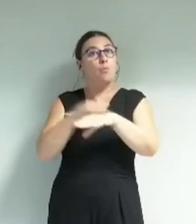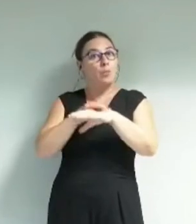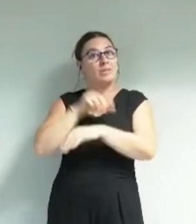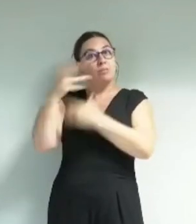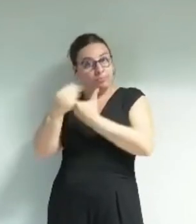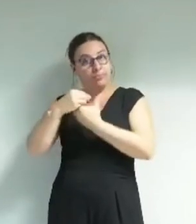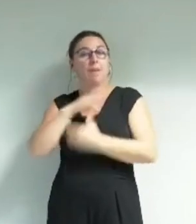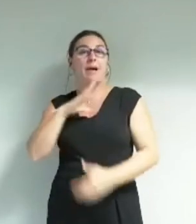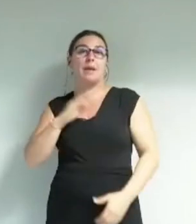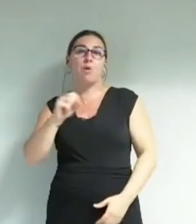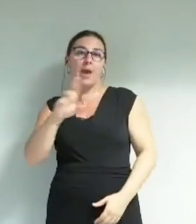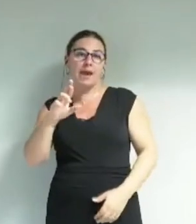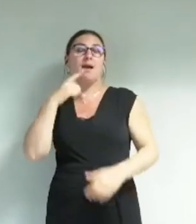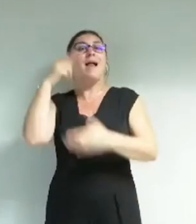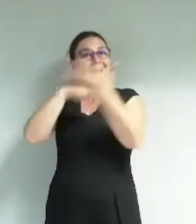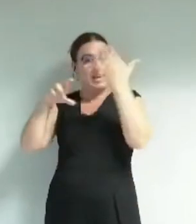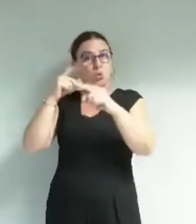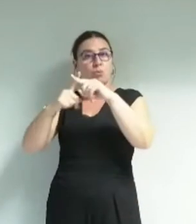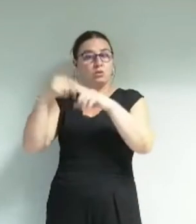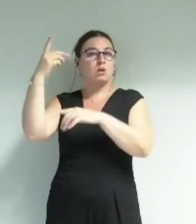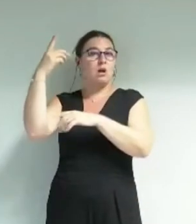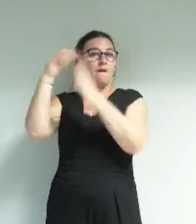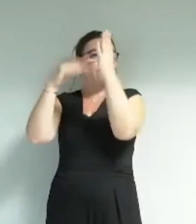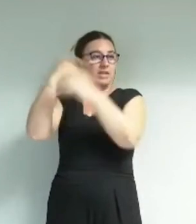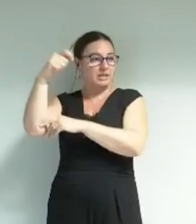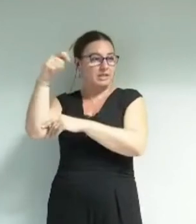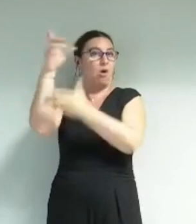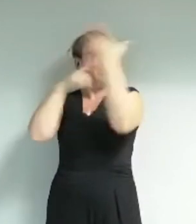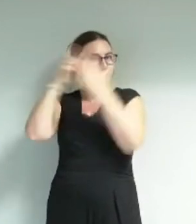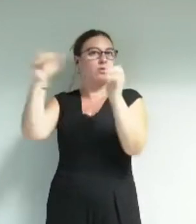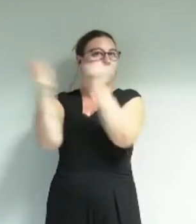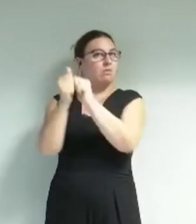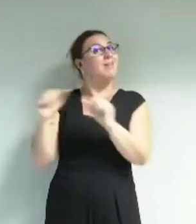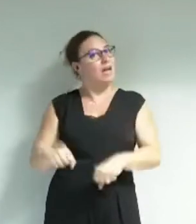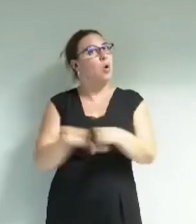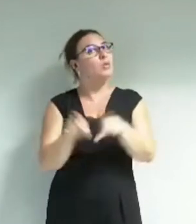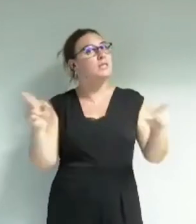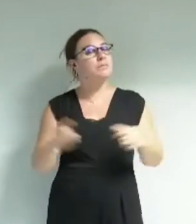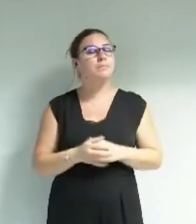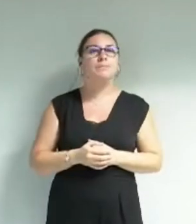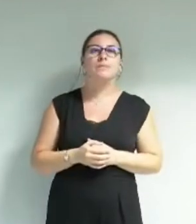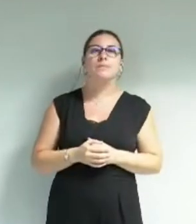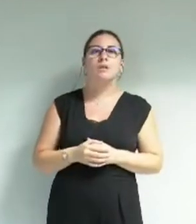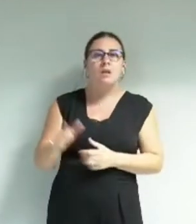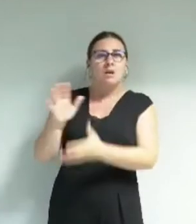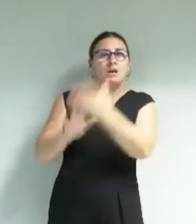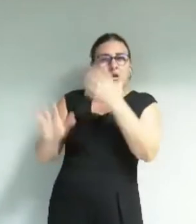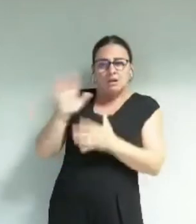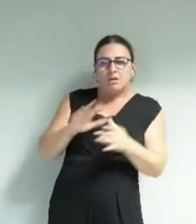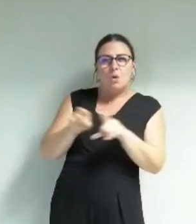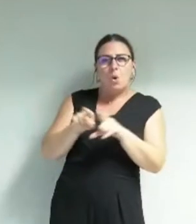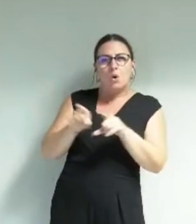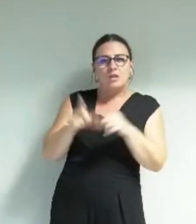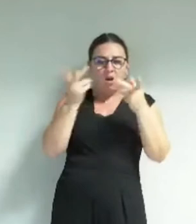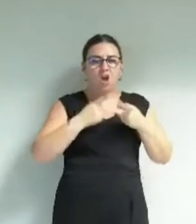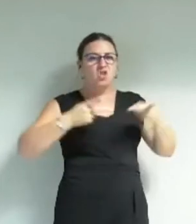la région et du vice-président du même groupe politique que madame Boer au département et vous avez dit aussi que j